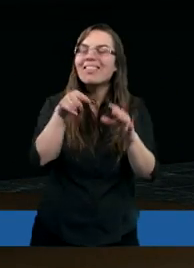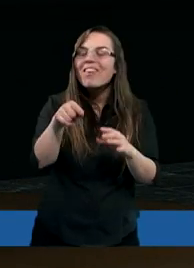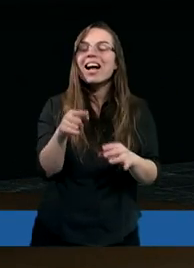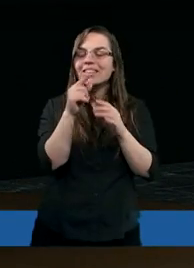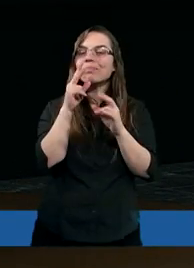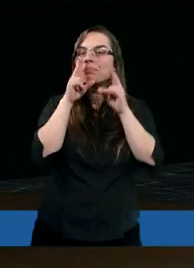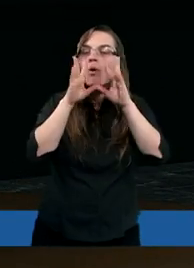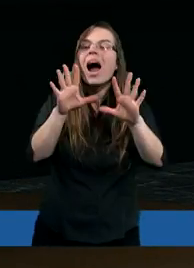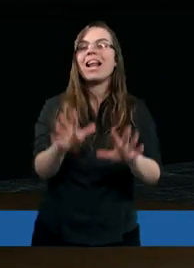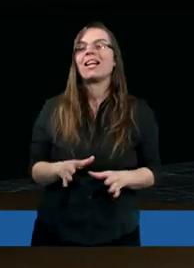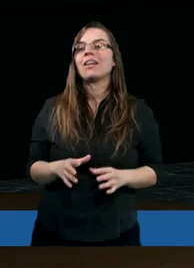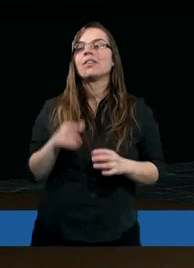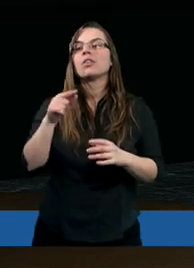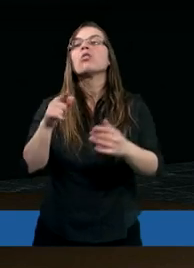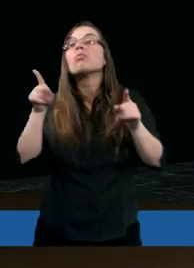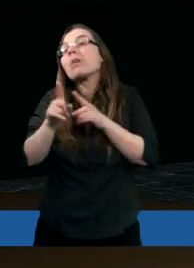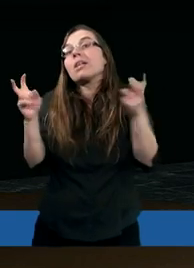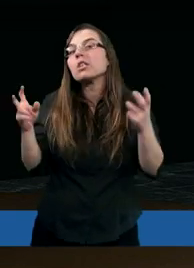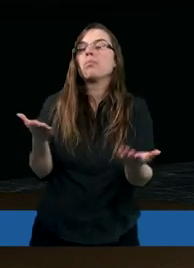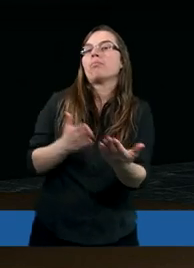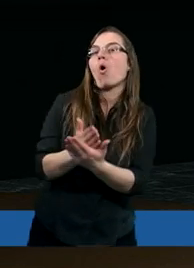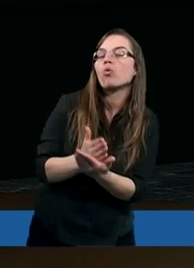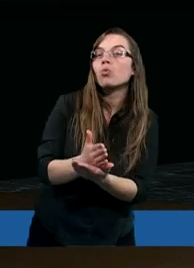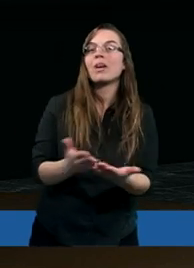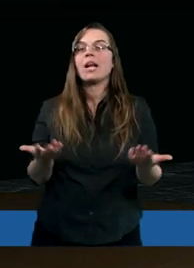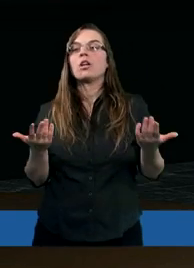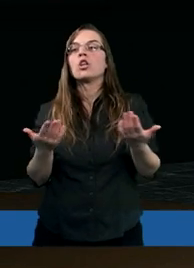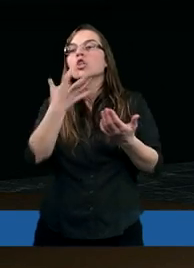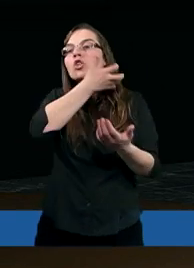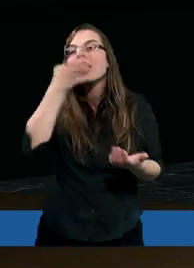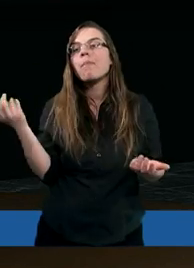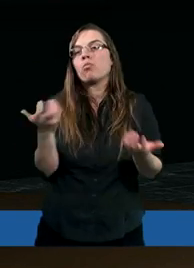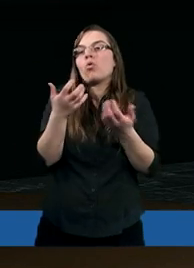też, czyli posłuszeństwo, przykład.